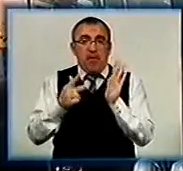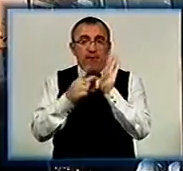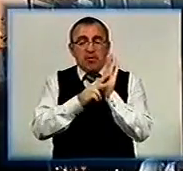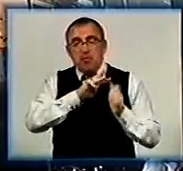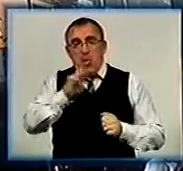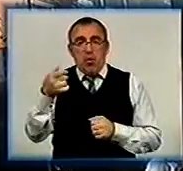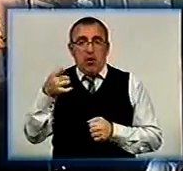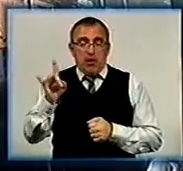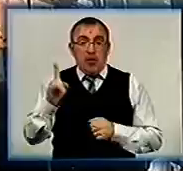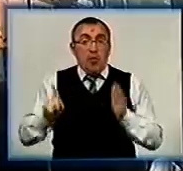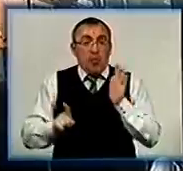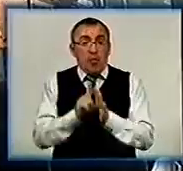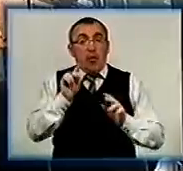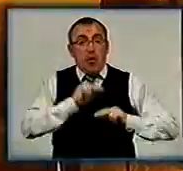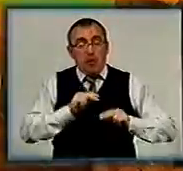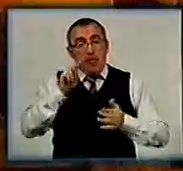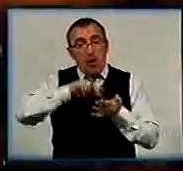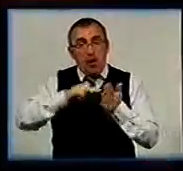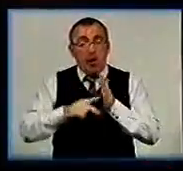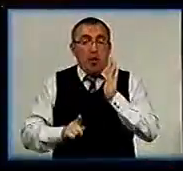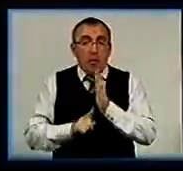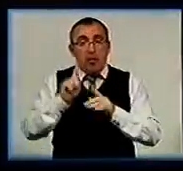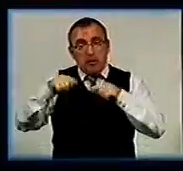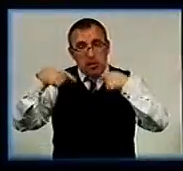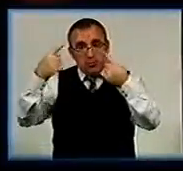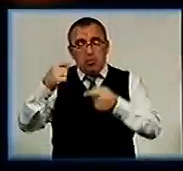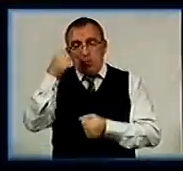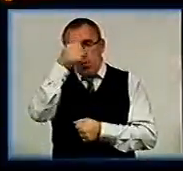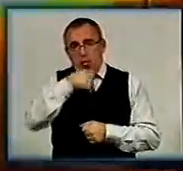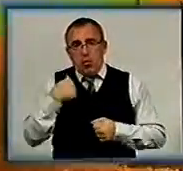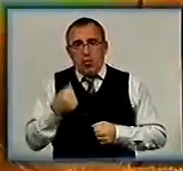мільйонів гривень. Розпочати роботи планують уже на початку наступного року.